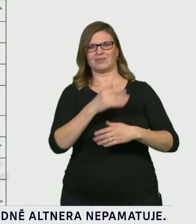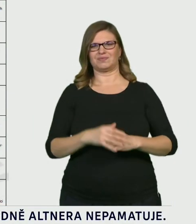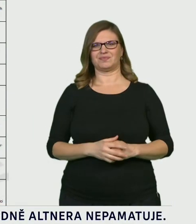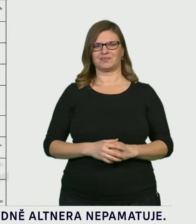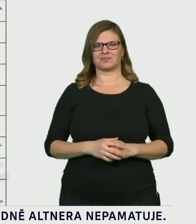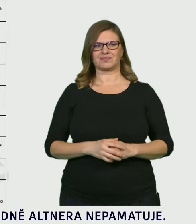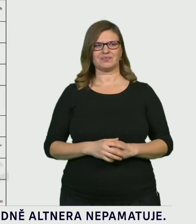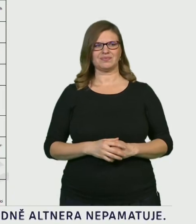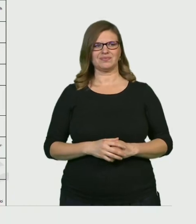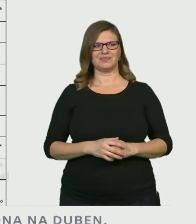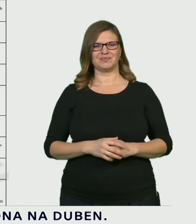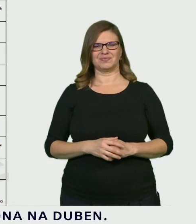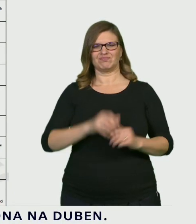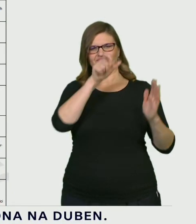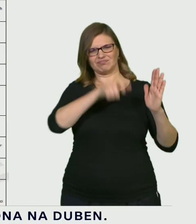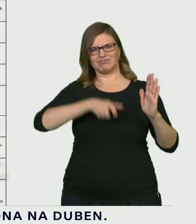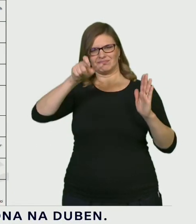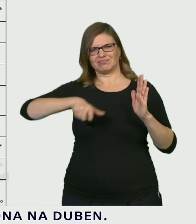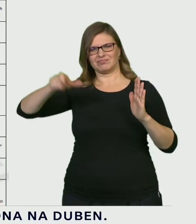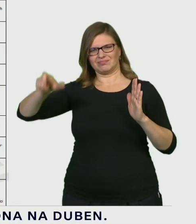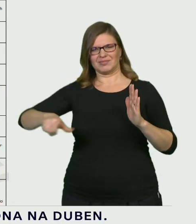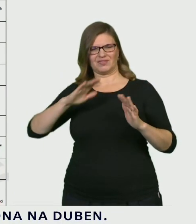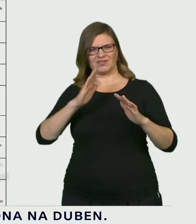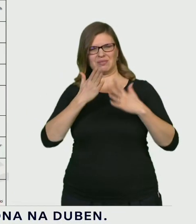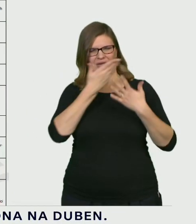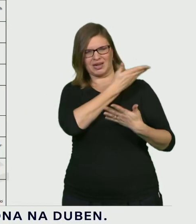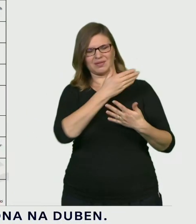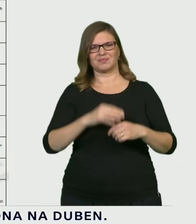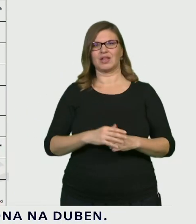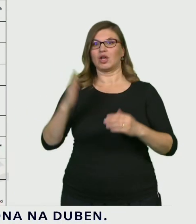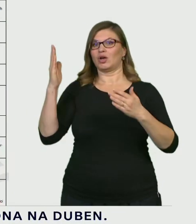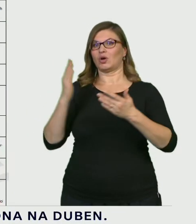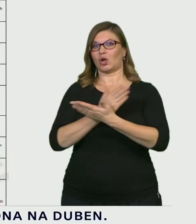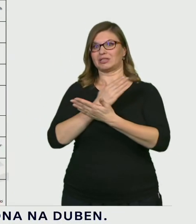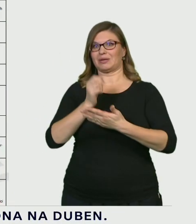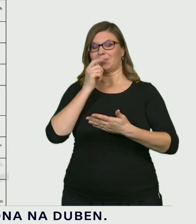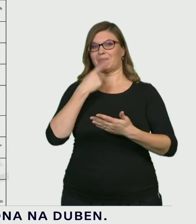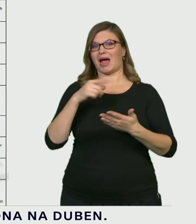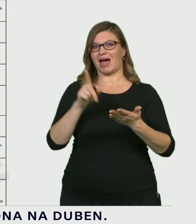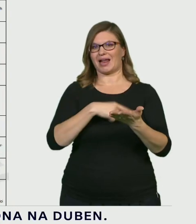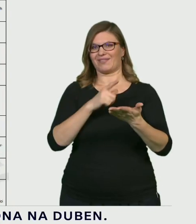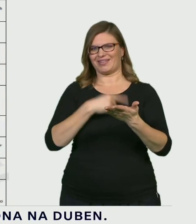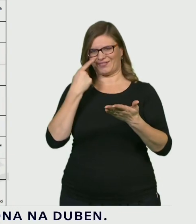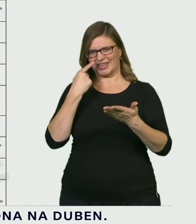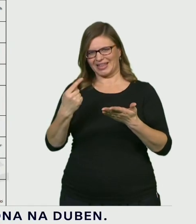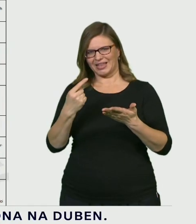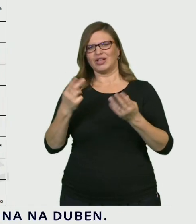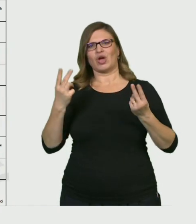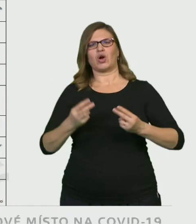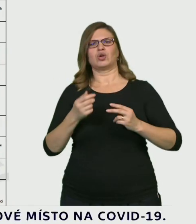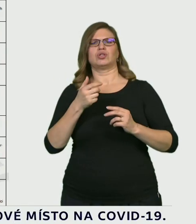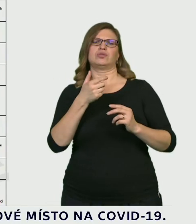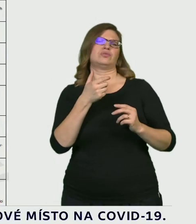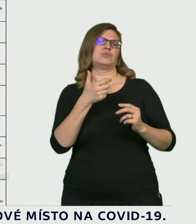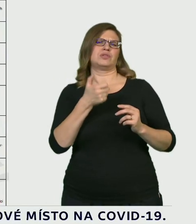je zde na třech obrázcích. Vidíte, že se jedná o rozdíl nebo o pět různých kategorii, které jsou zaškálovány